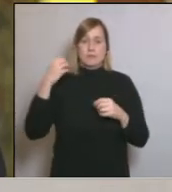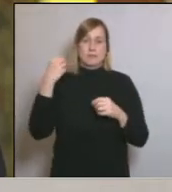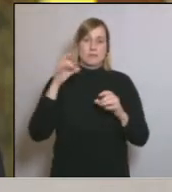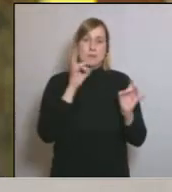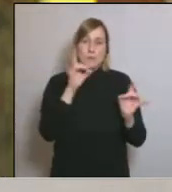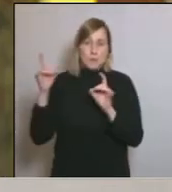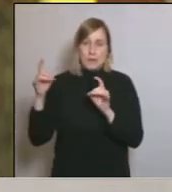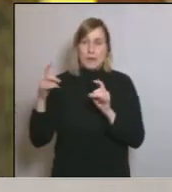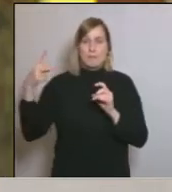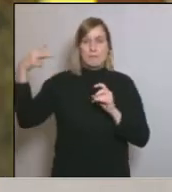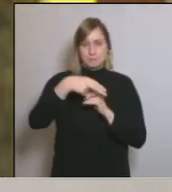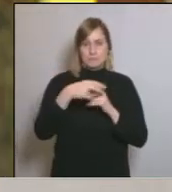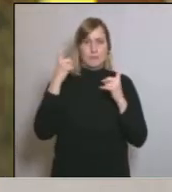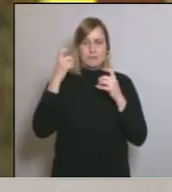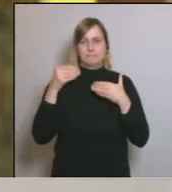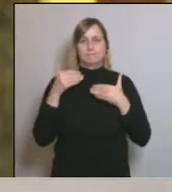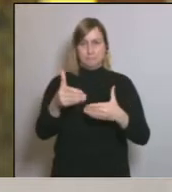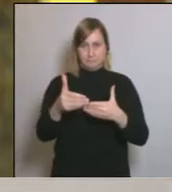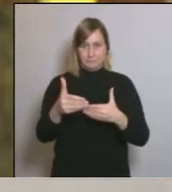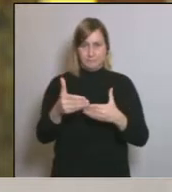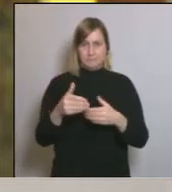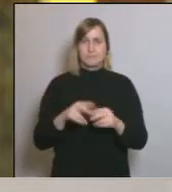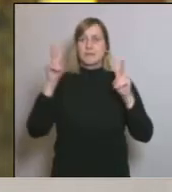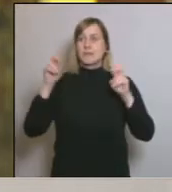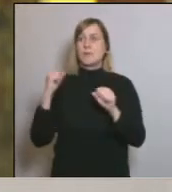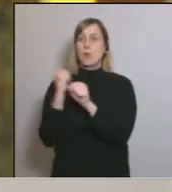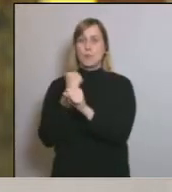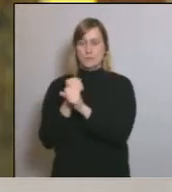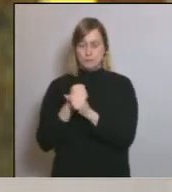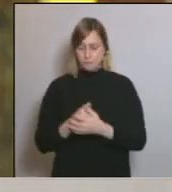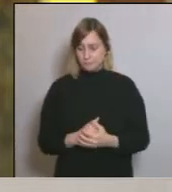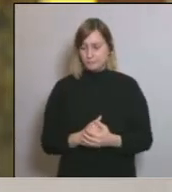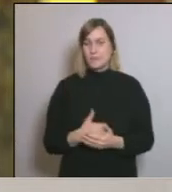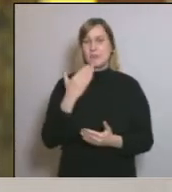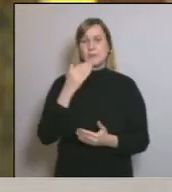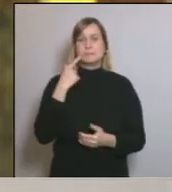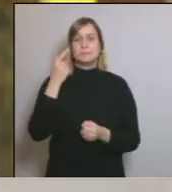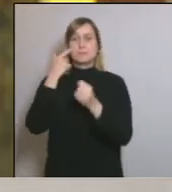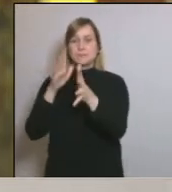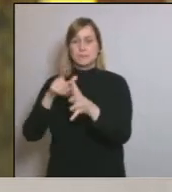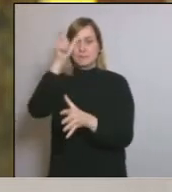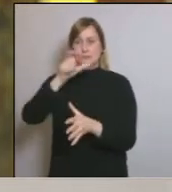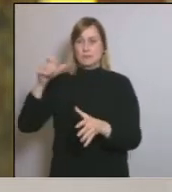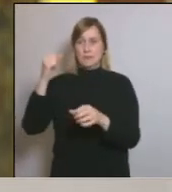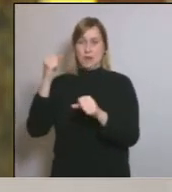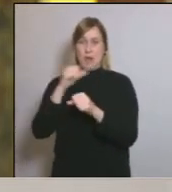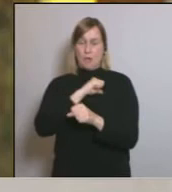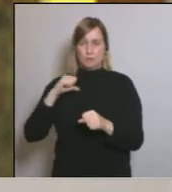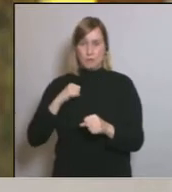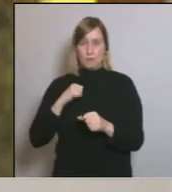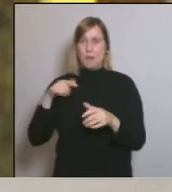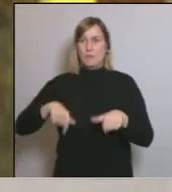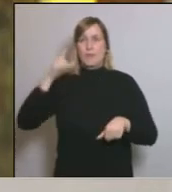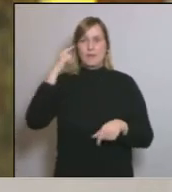vulnerabilitat. Sobre l'ocupació, proposem millorar la prestació pels treballadors autònoms. El criteri actual és